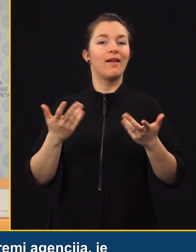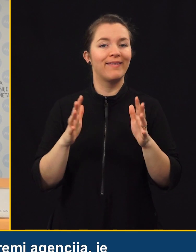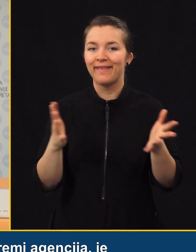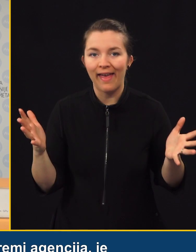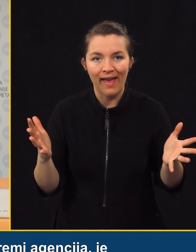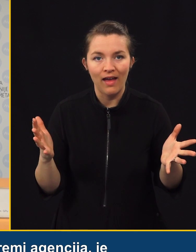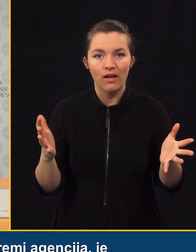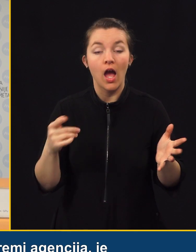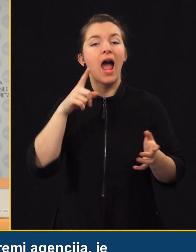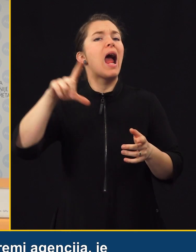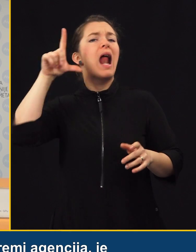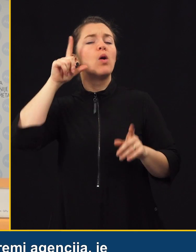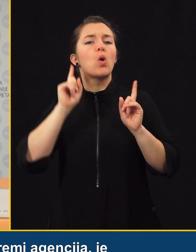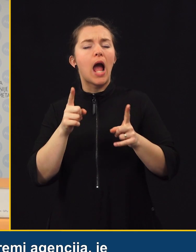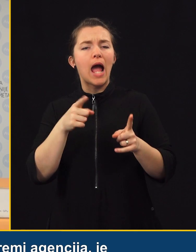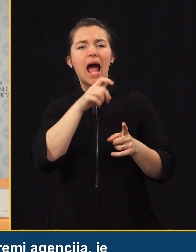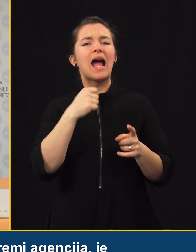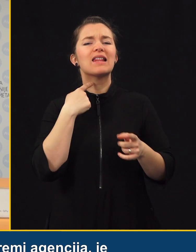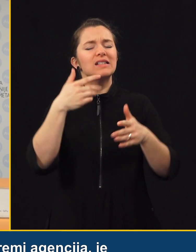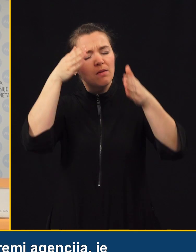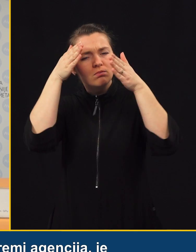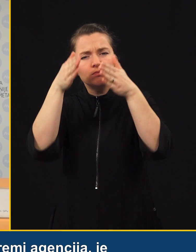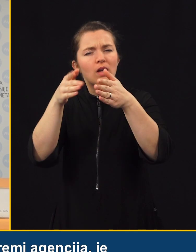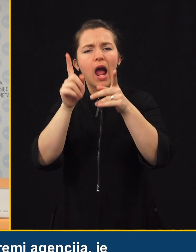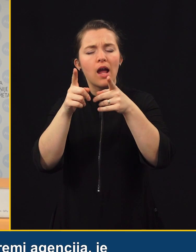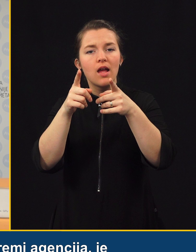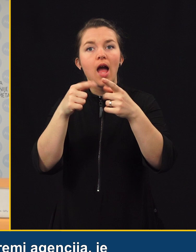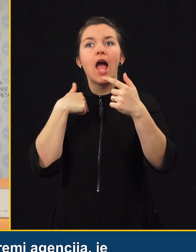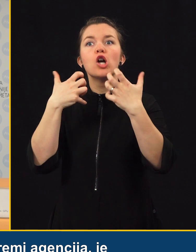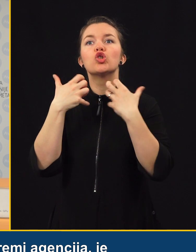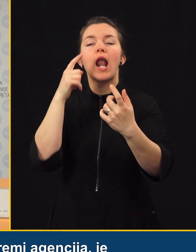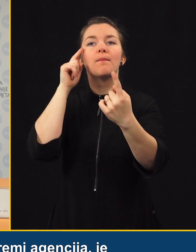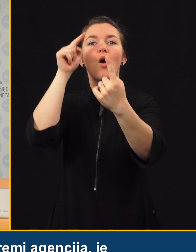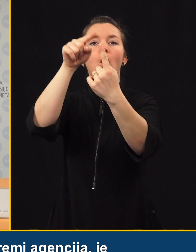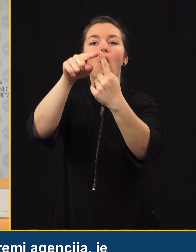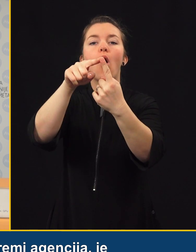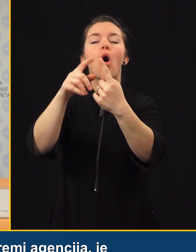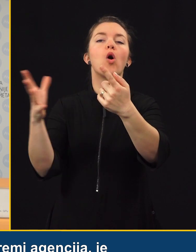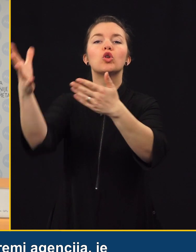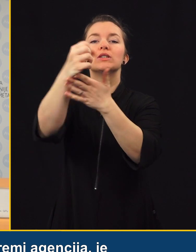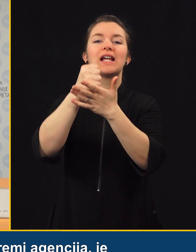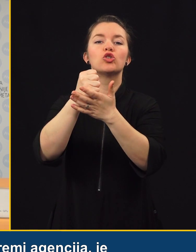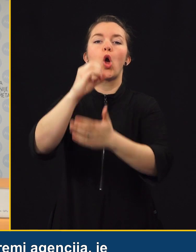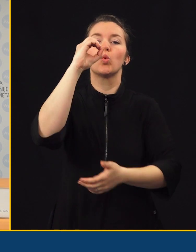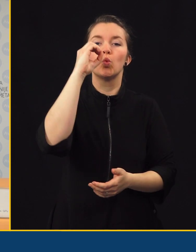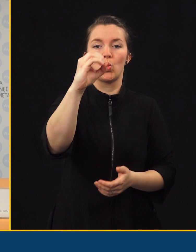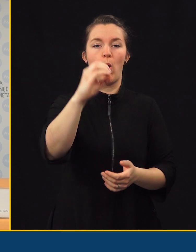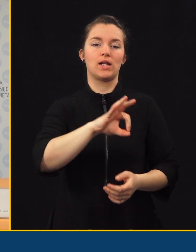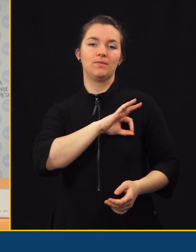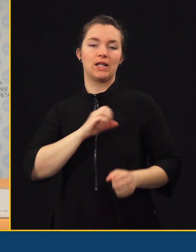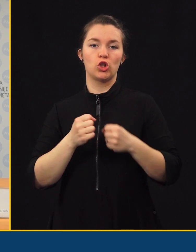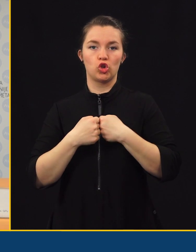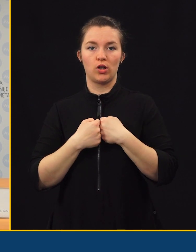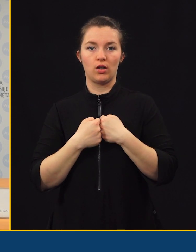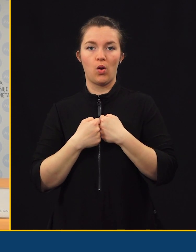tisto, kar je ključno in zakr strmi agencija, je to, da pridemo do vizije nič, da jo zresničimo, pravi, da ni nič